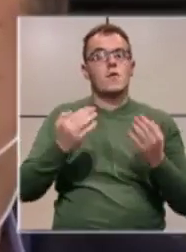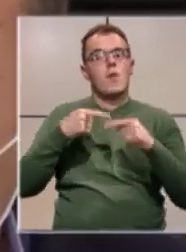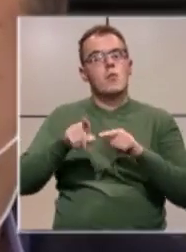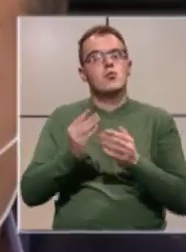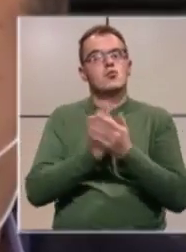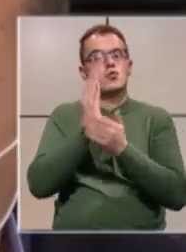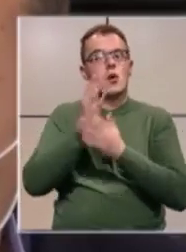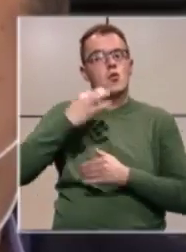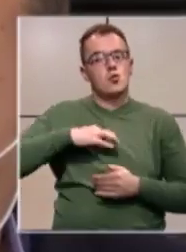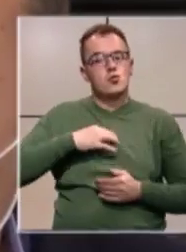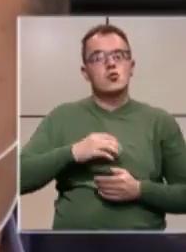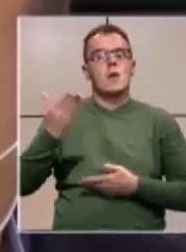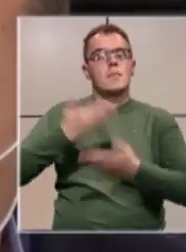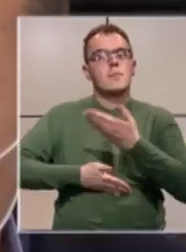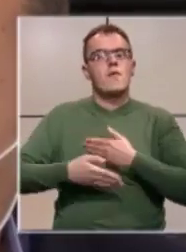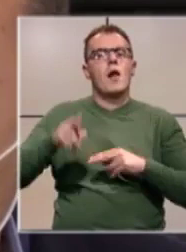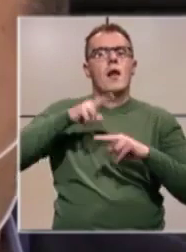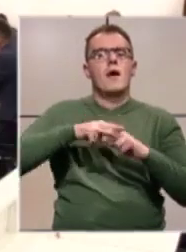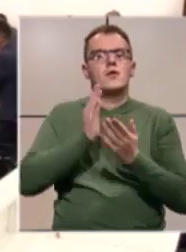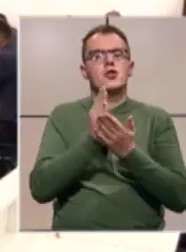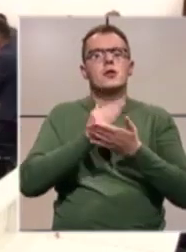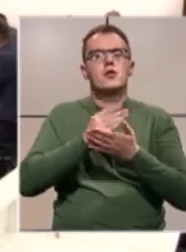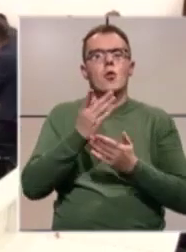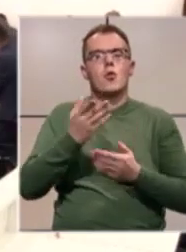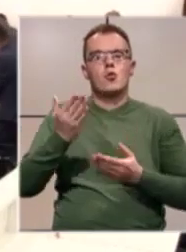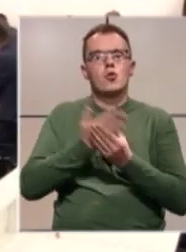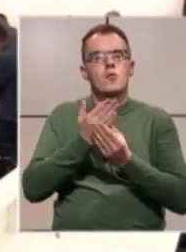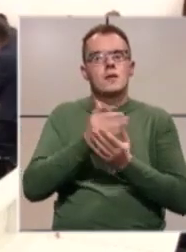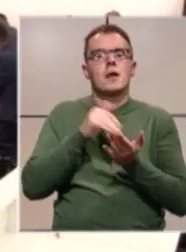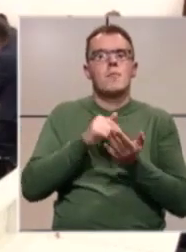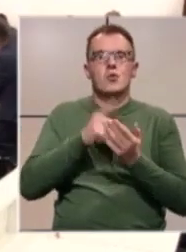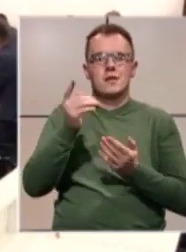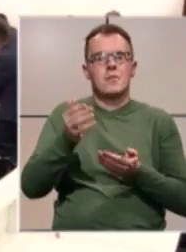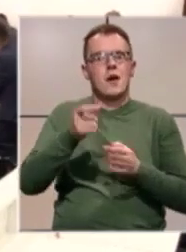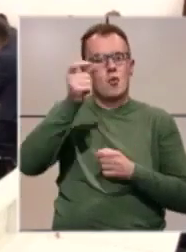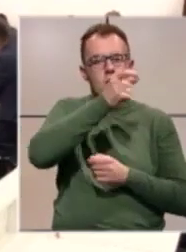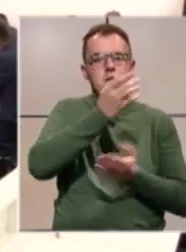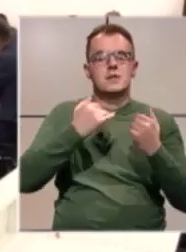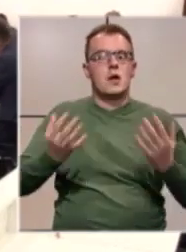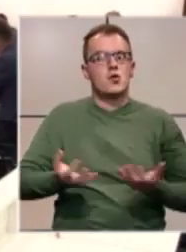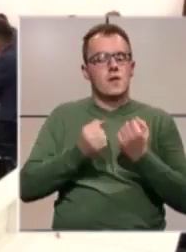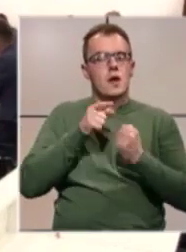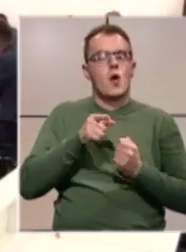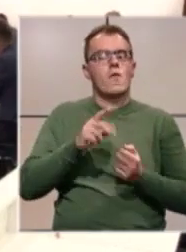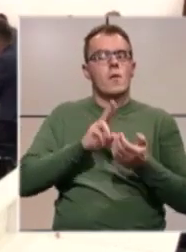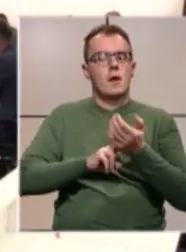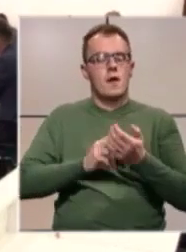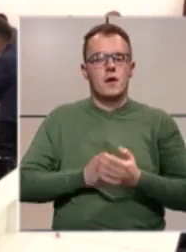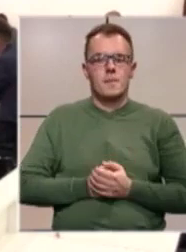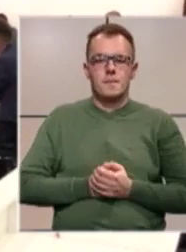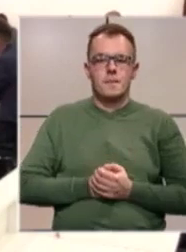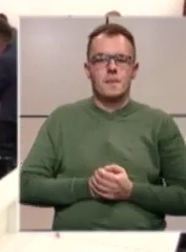službenoj dužnosti pribavilo najveći dio dokumentacije potrebne potencijalnim korisnicima za ostvarivanje ovog prava.